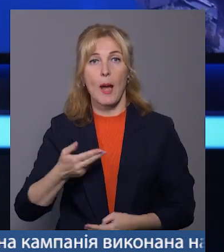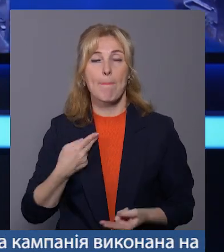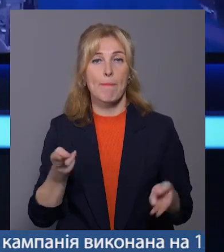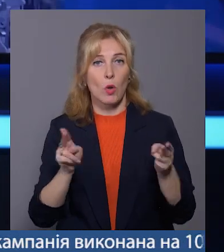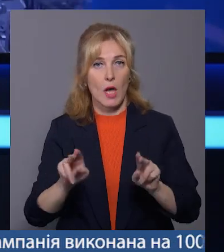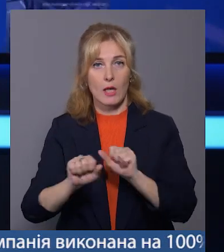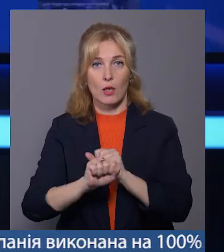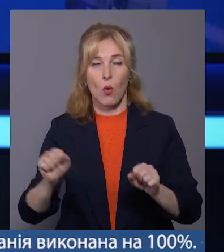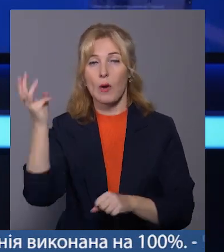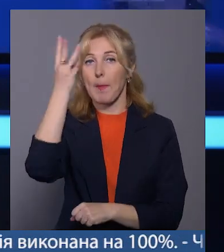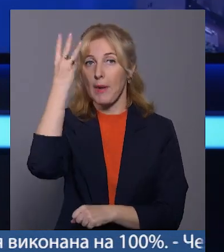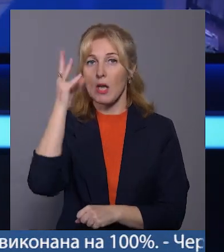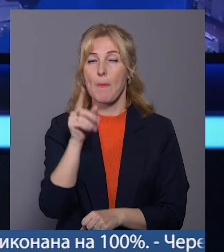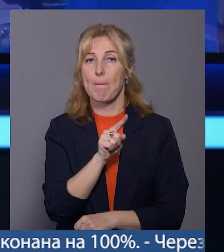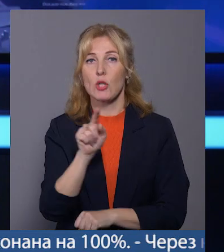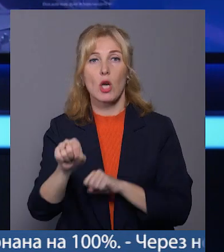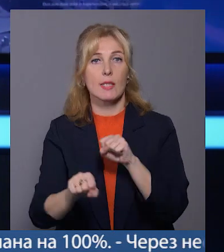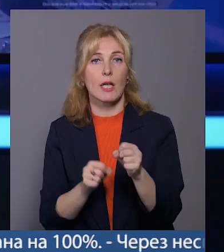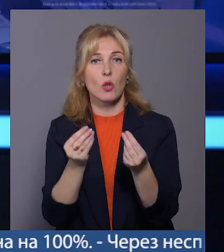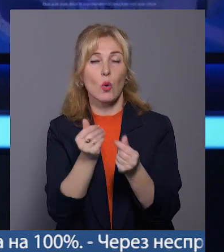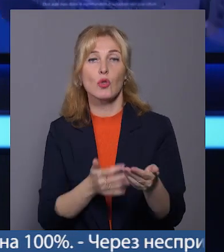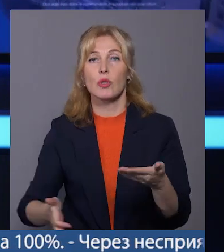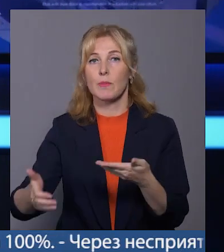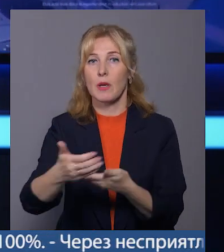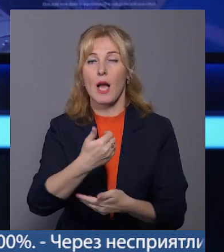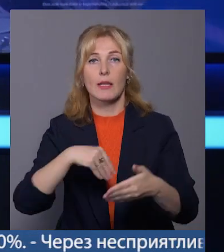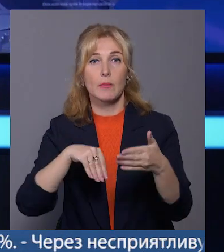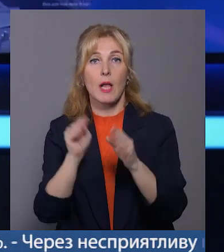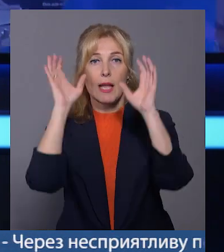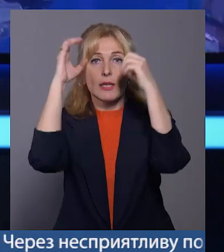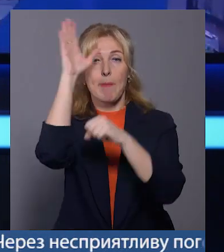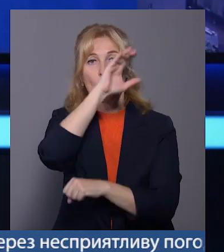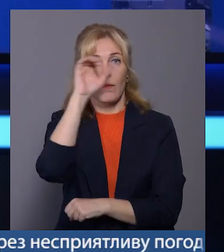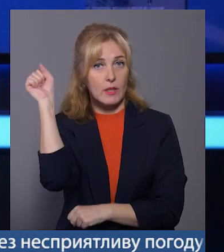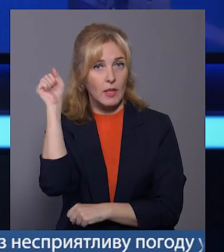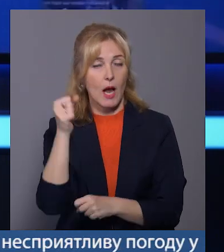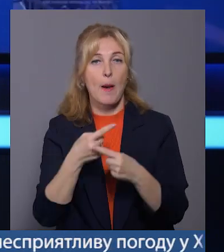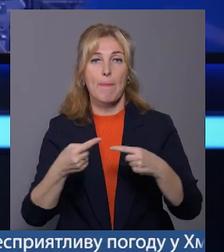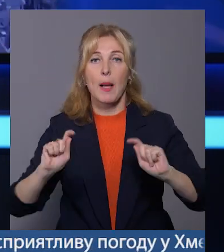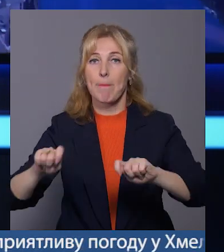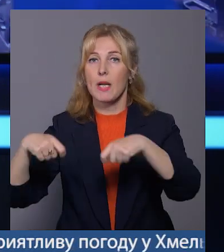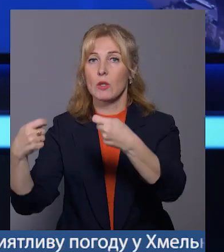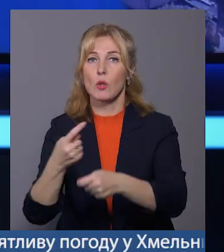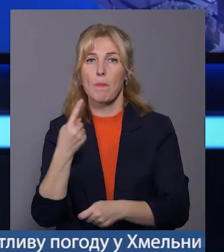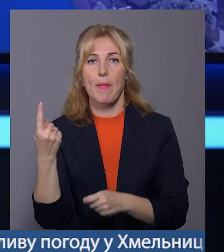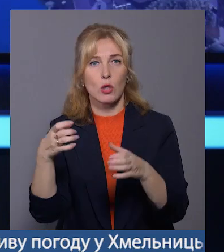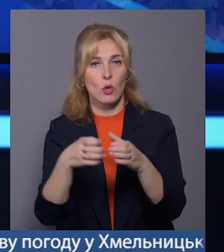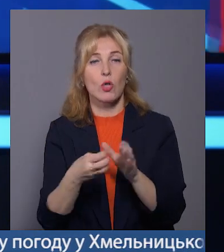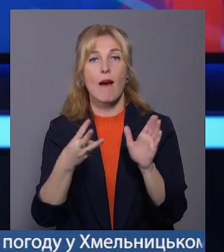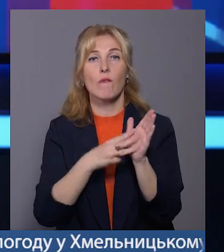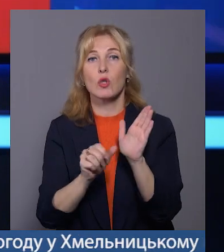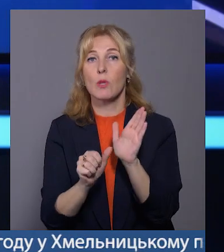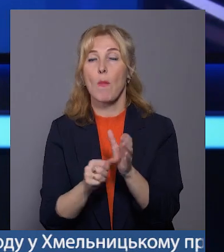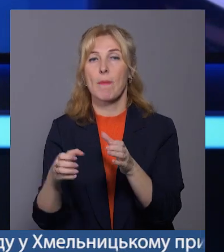героїв хмельничан. Під час заїзду збирали гроші на придбання тепловізора. Прилад передадуть першій роті 86